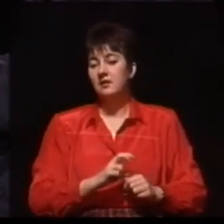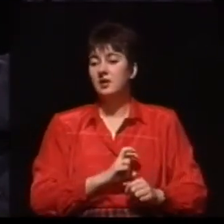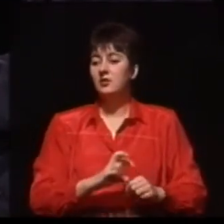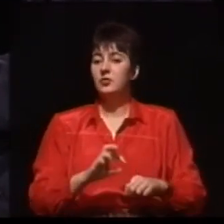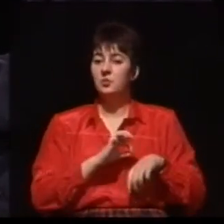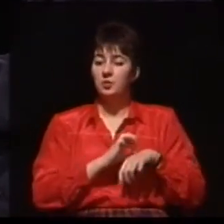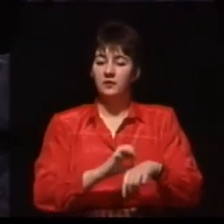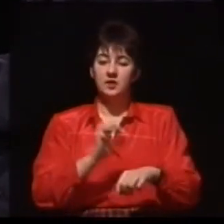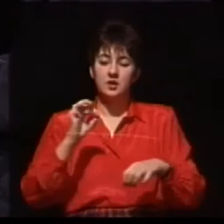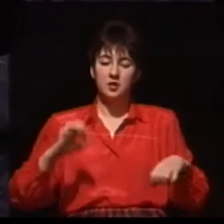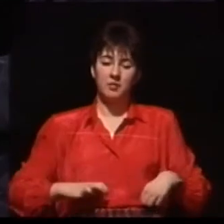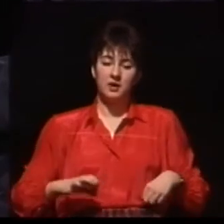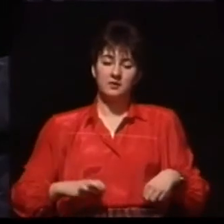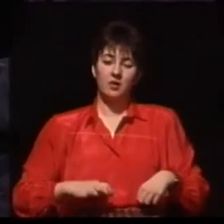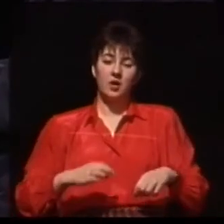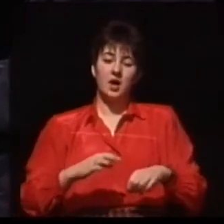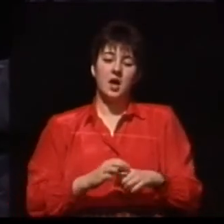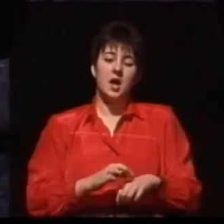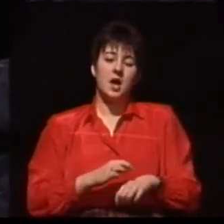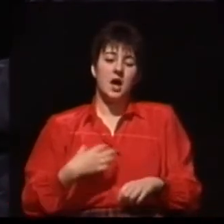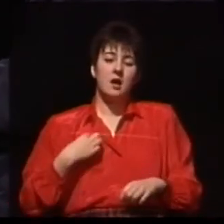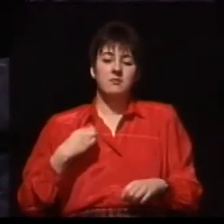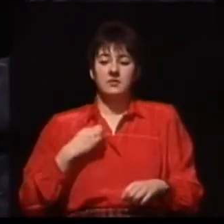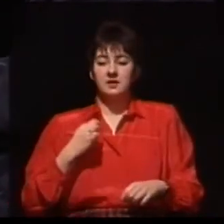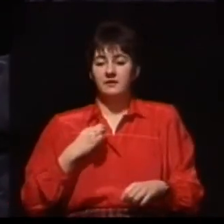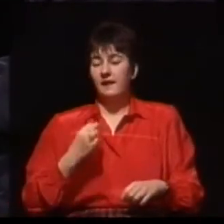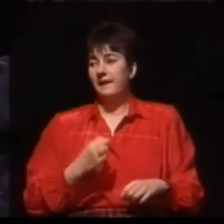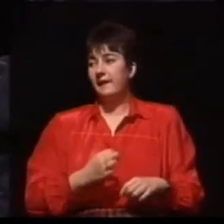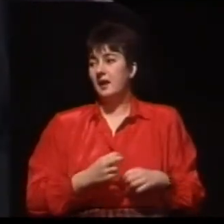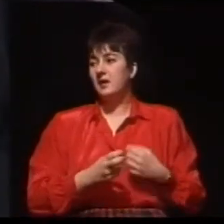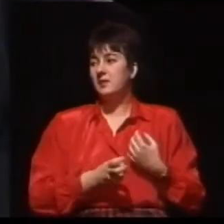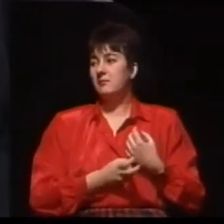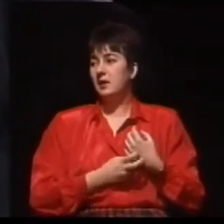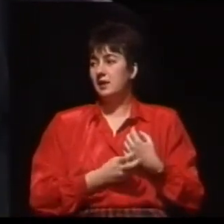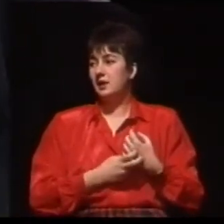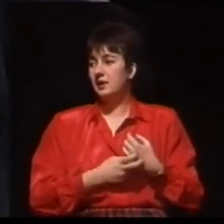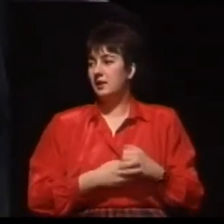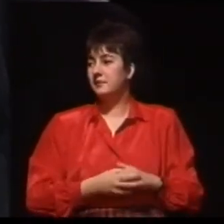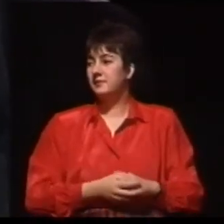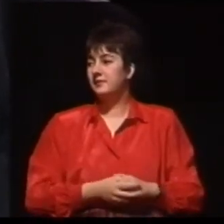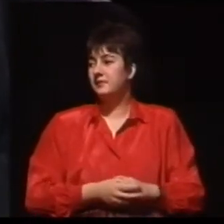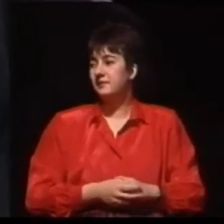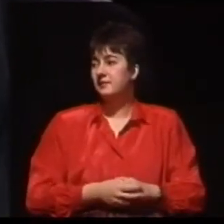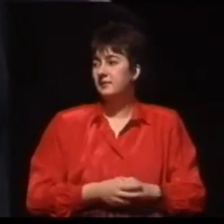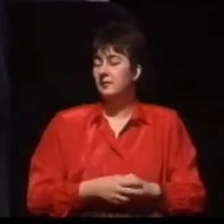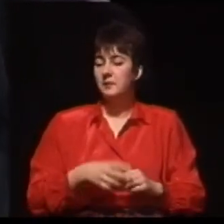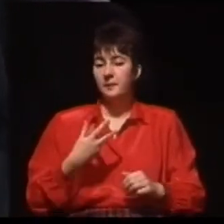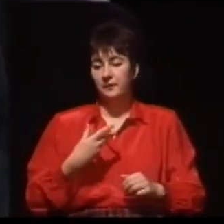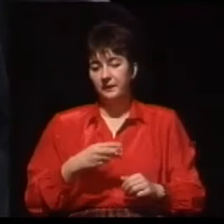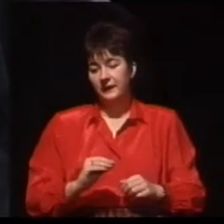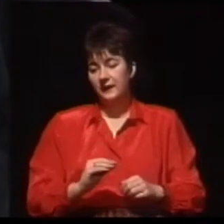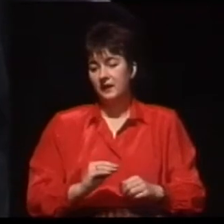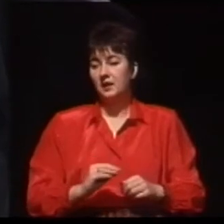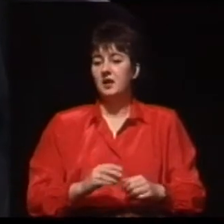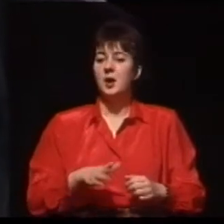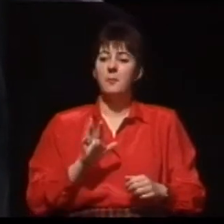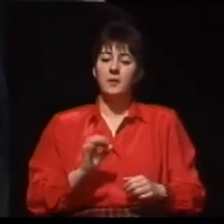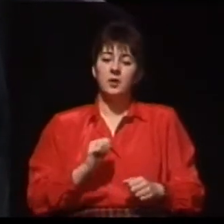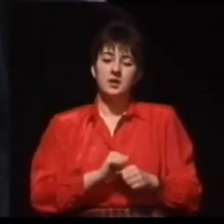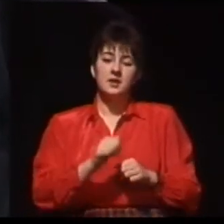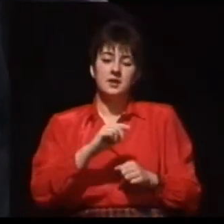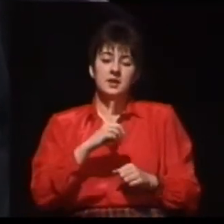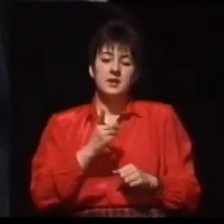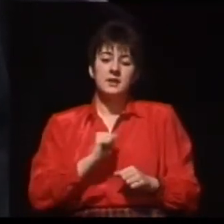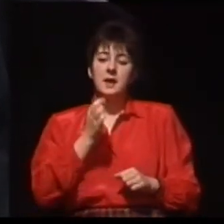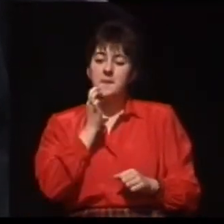prywatną? Nie, nie prowadzimy praktyki prywatnej, gdyż tak w moim przypadku w sytuacji, gdy rano jestem w godzinach przedpołudniowych